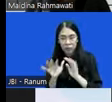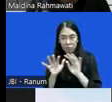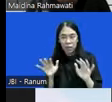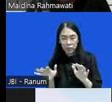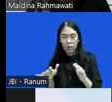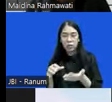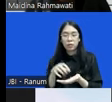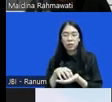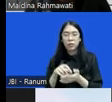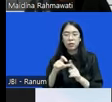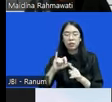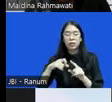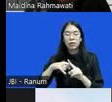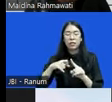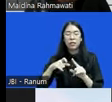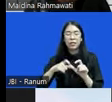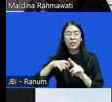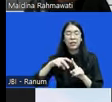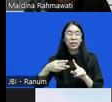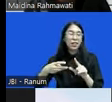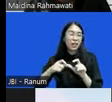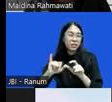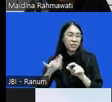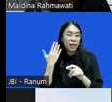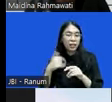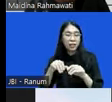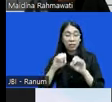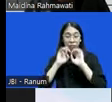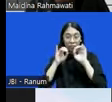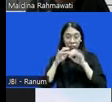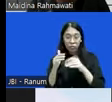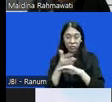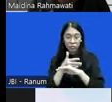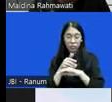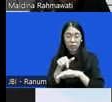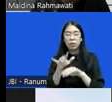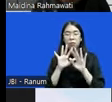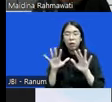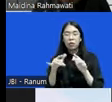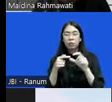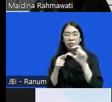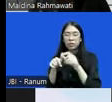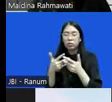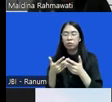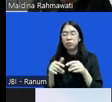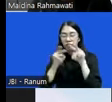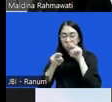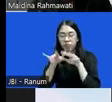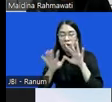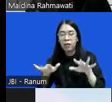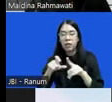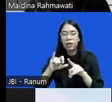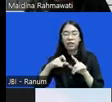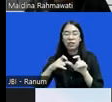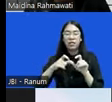discretionnya tadi mas Kunia juga sempat paparkan gitu ya di penyidikan banyak ruang discretion tidak ada